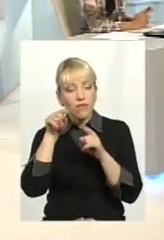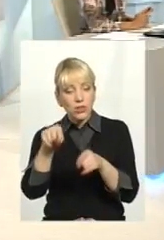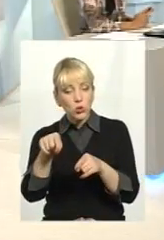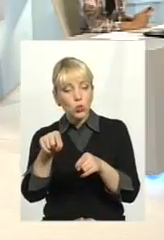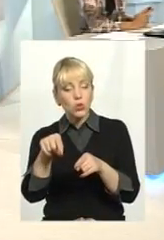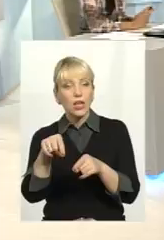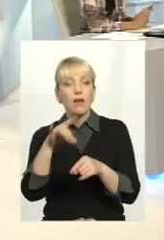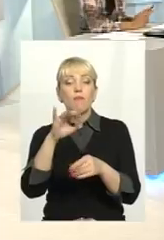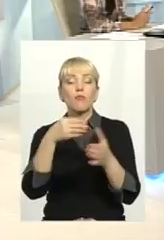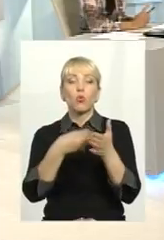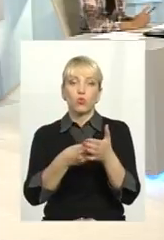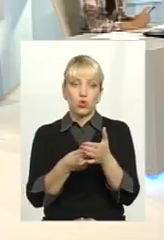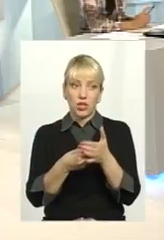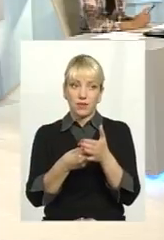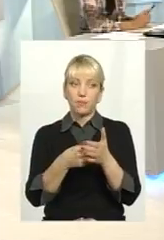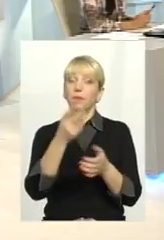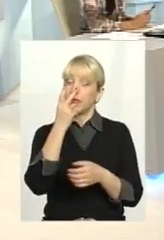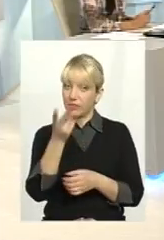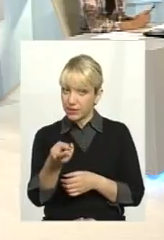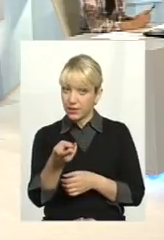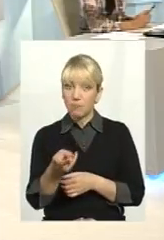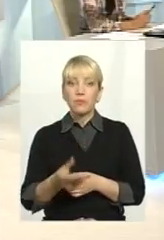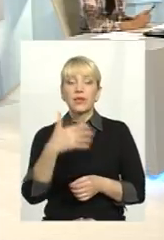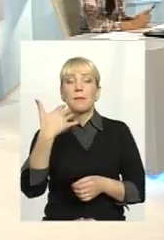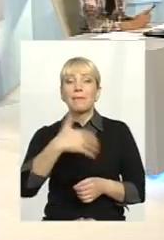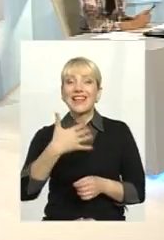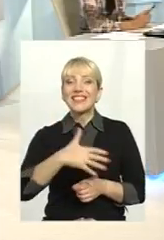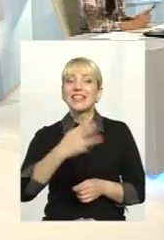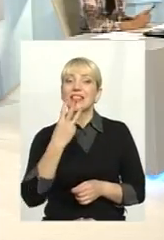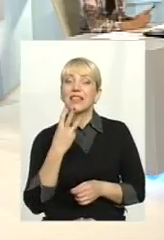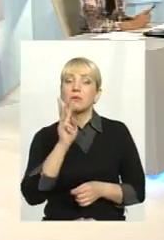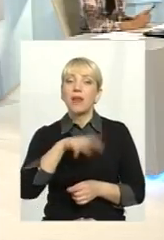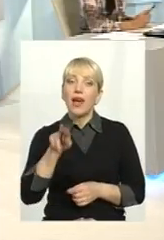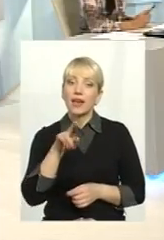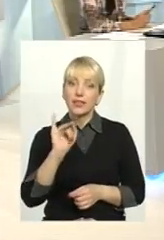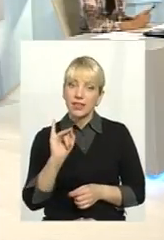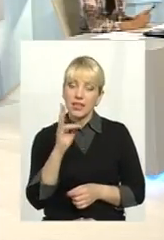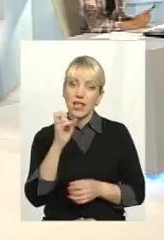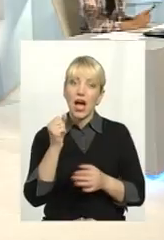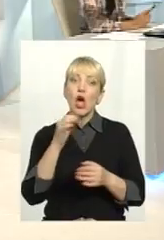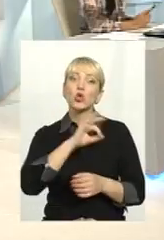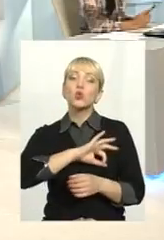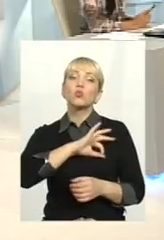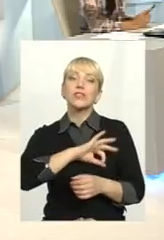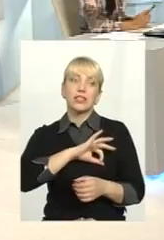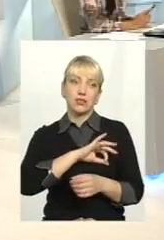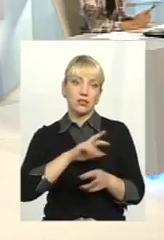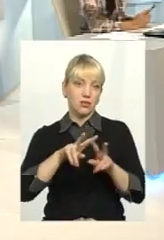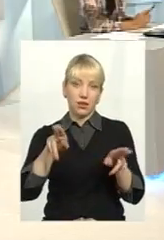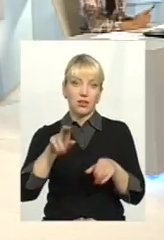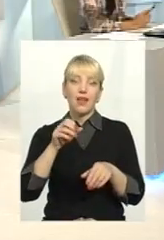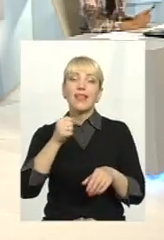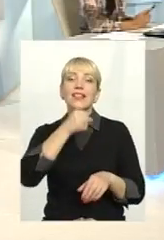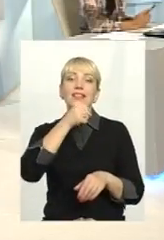який саме про бюджет сьогодні говорить. Дивіться. 53 мільярди на субсидії, щоб Дідом Морозом, Санта-Клаусом